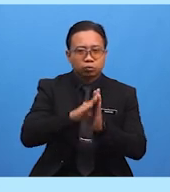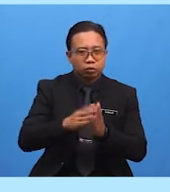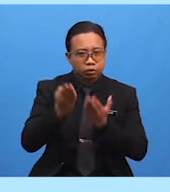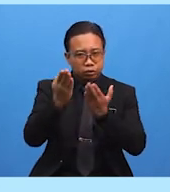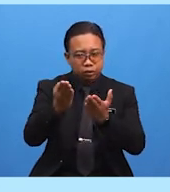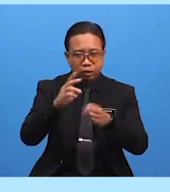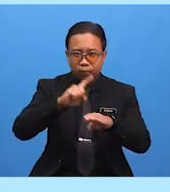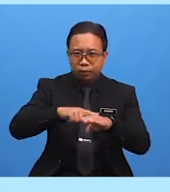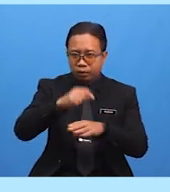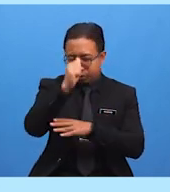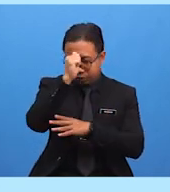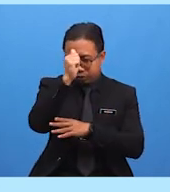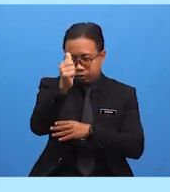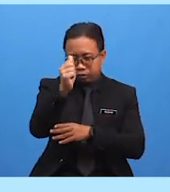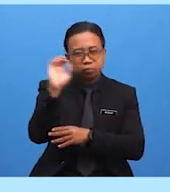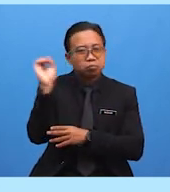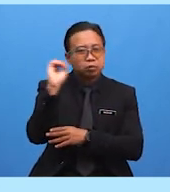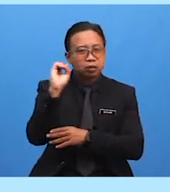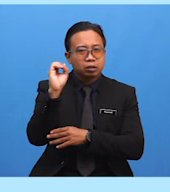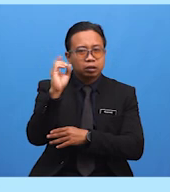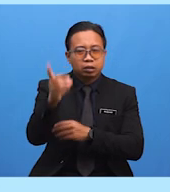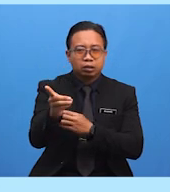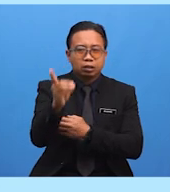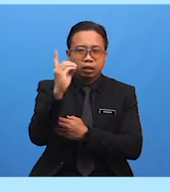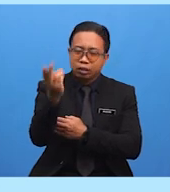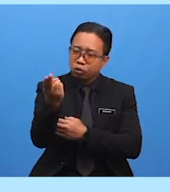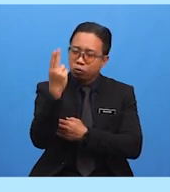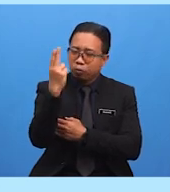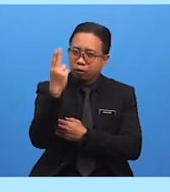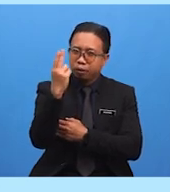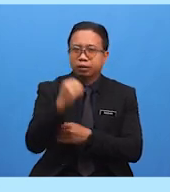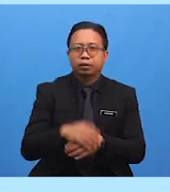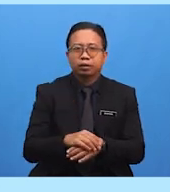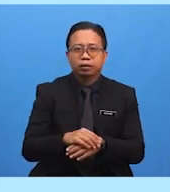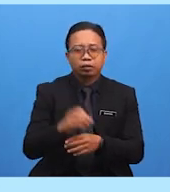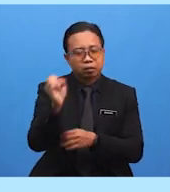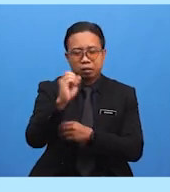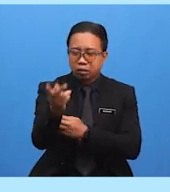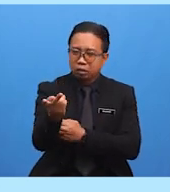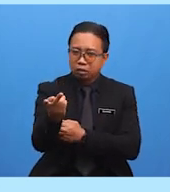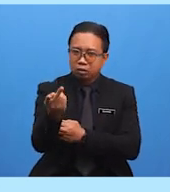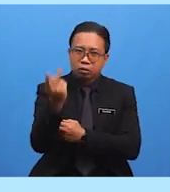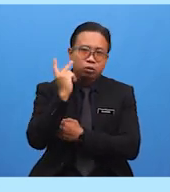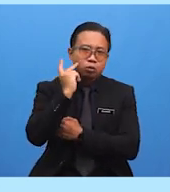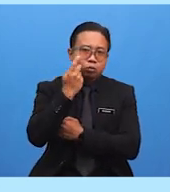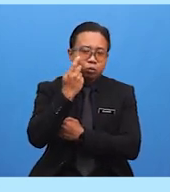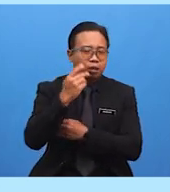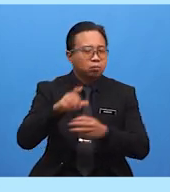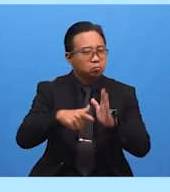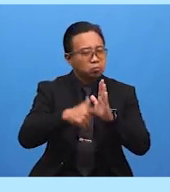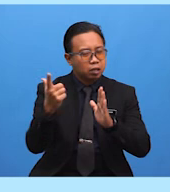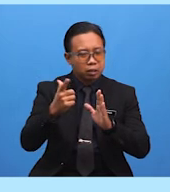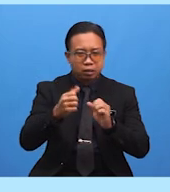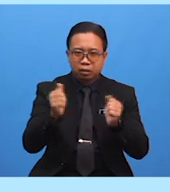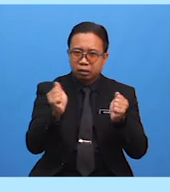Dan tidak ada daya upaya yang tidak ada kekuatan Melainkan dengan